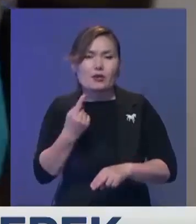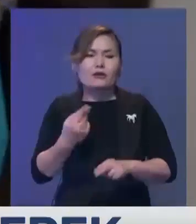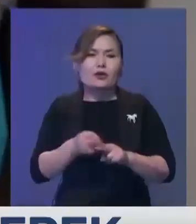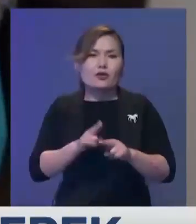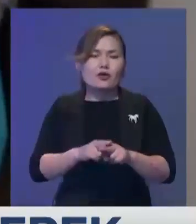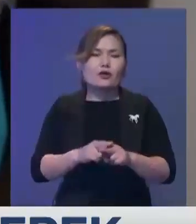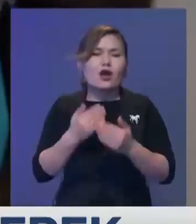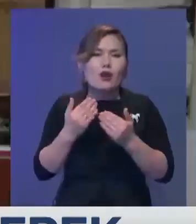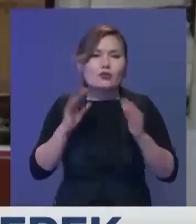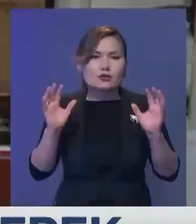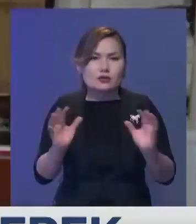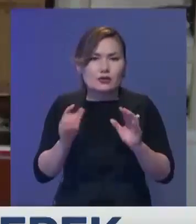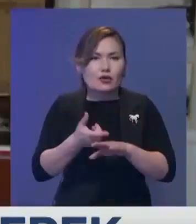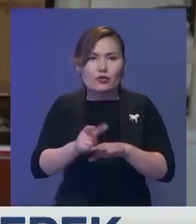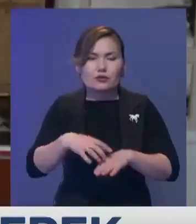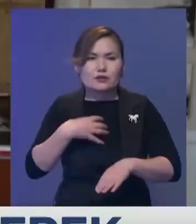кенейті өкерек дейді.